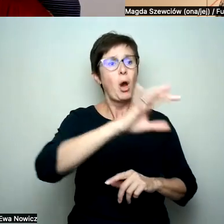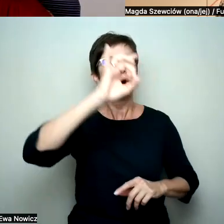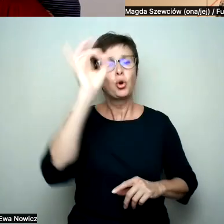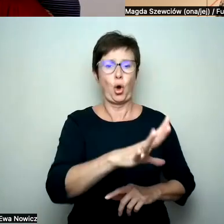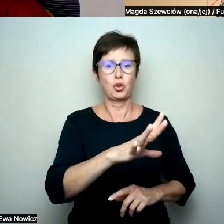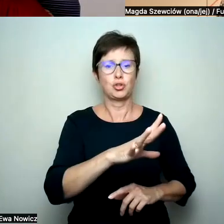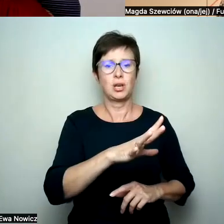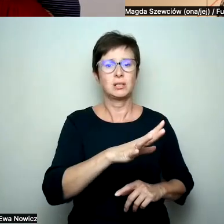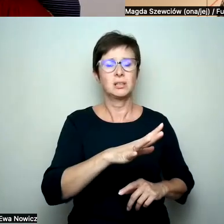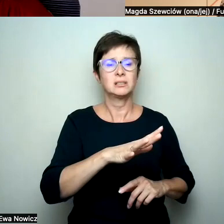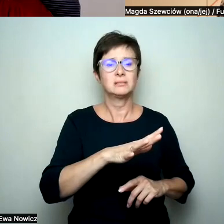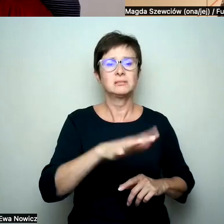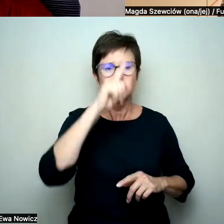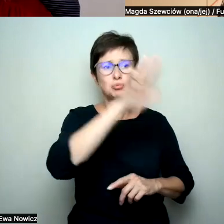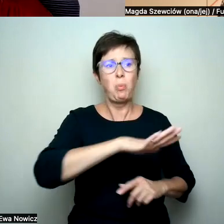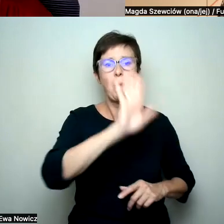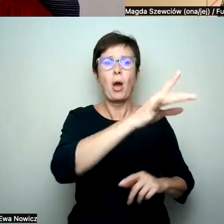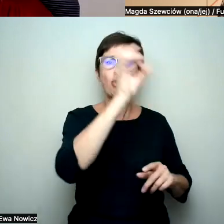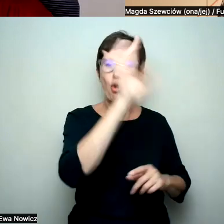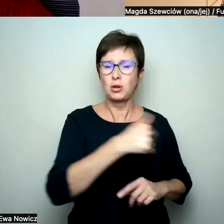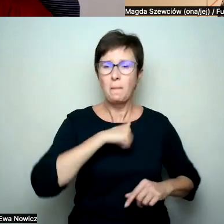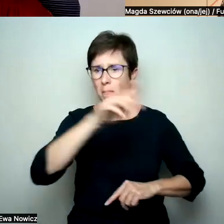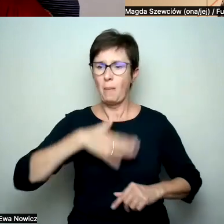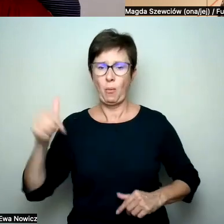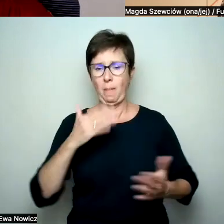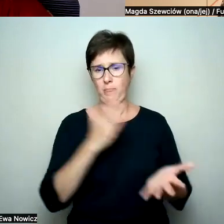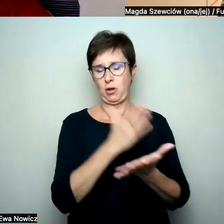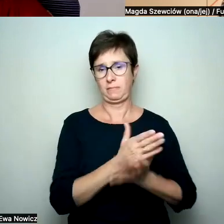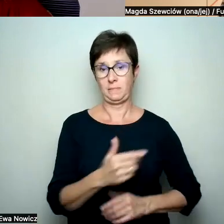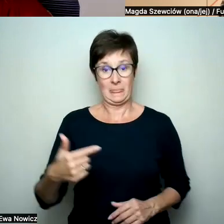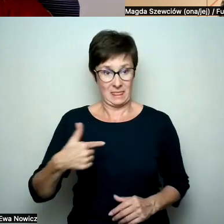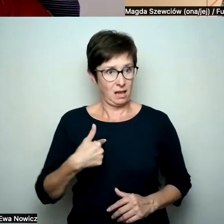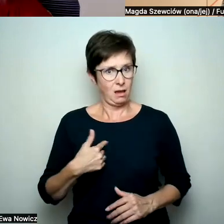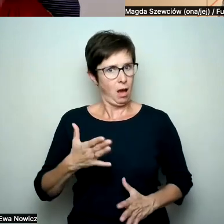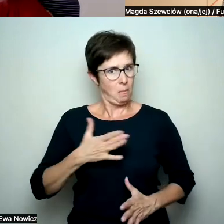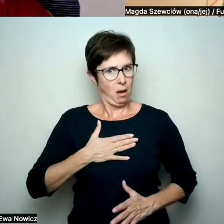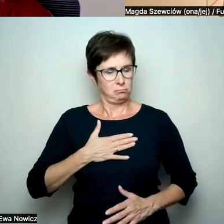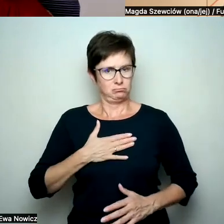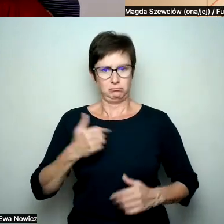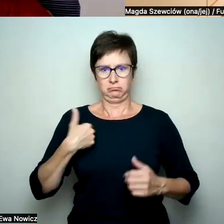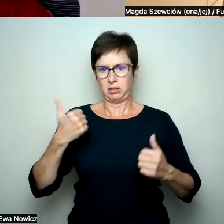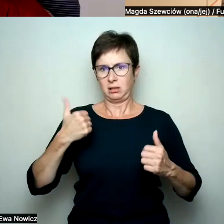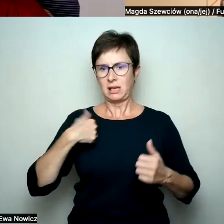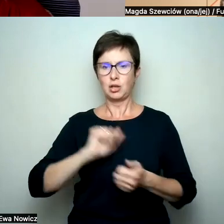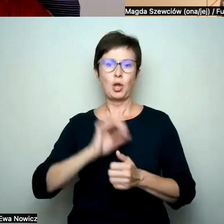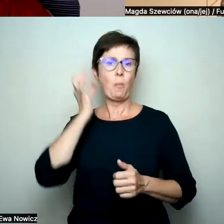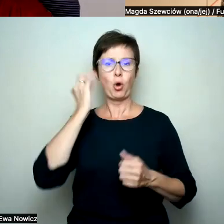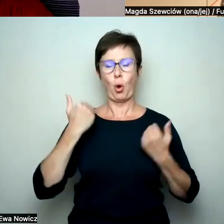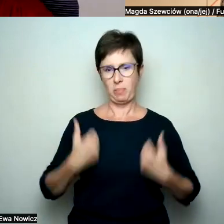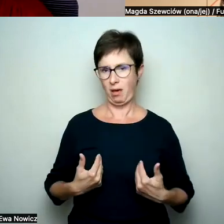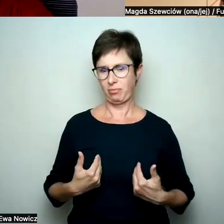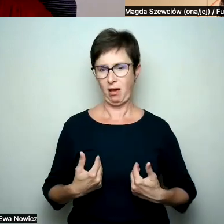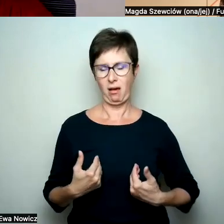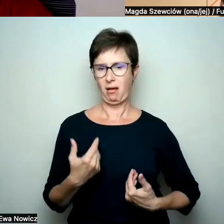społecznym gnieździe, że ja jestem ekstremalnie uprzywilejowana, jestem białą, heteroseksualną kobietą.